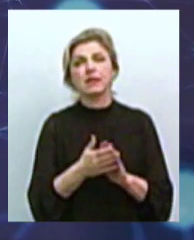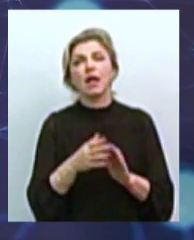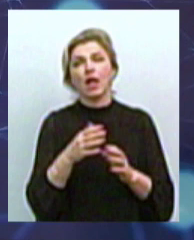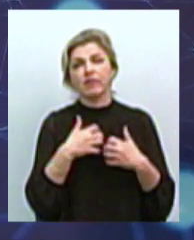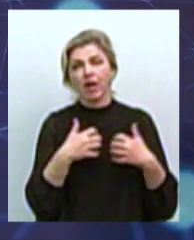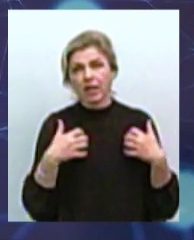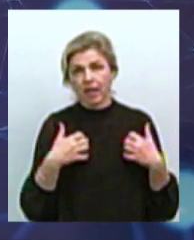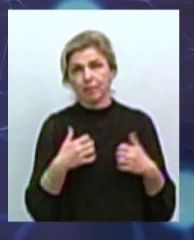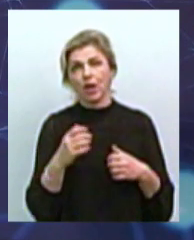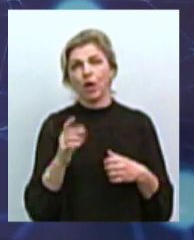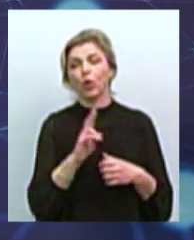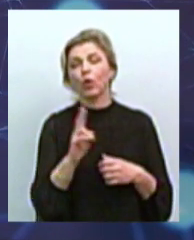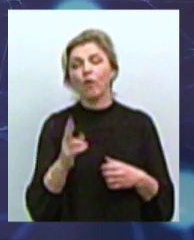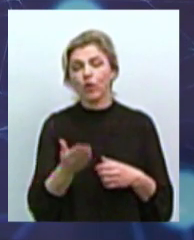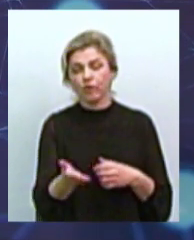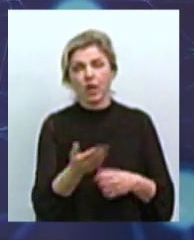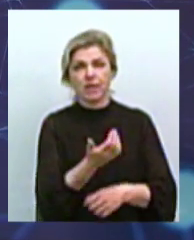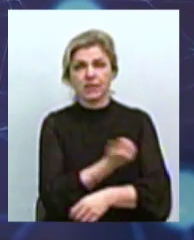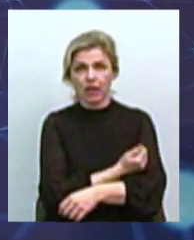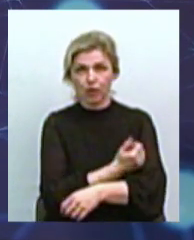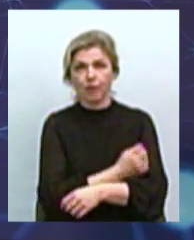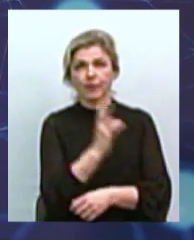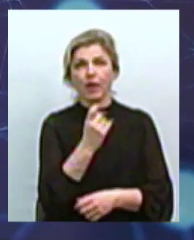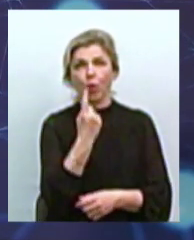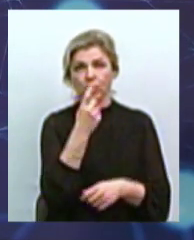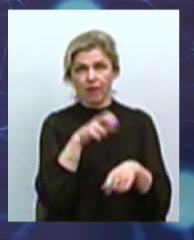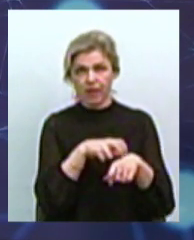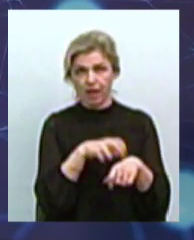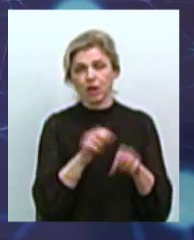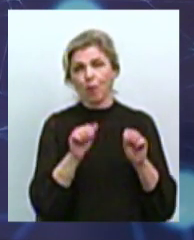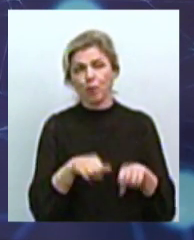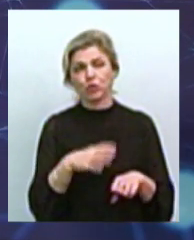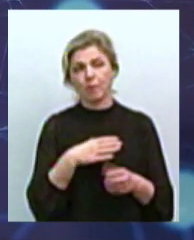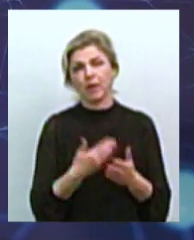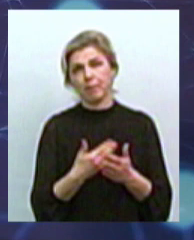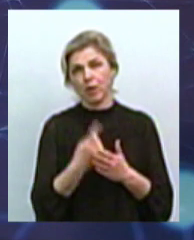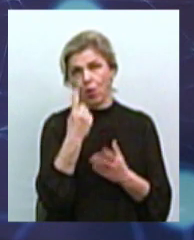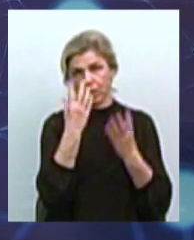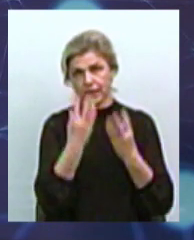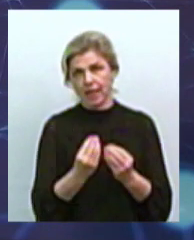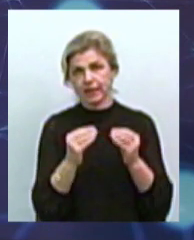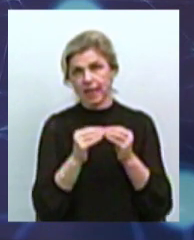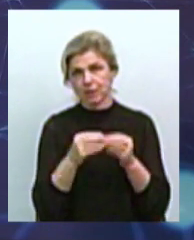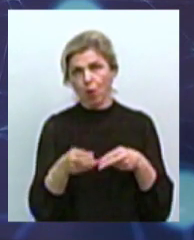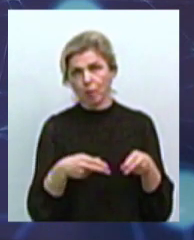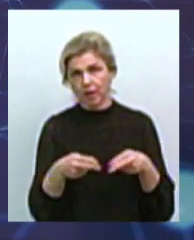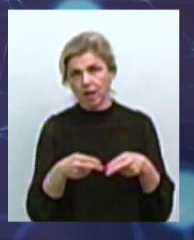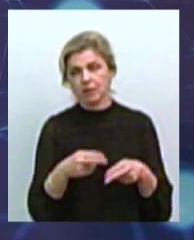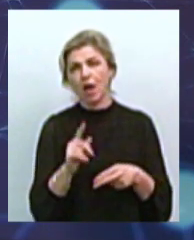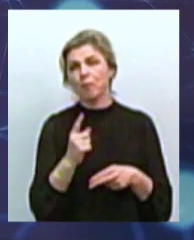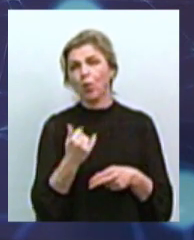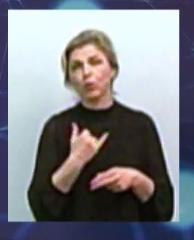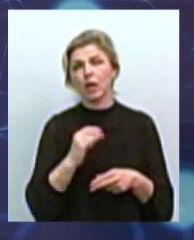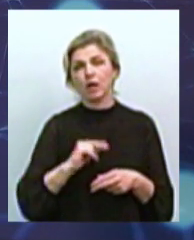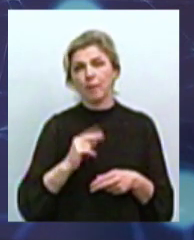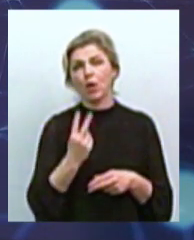стерилізується. Але в середньому на одного ветеринарного лікаря може бути приблизно в день 10 операцій. Так як у нас працює зараз